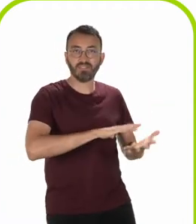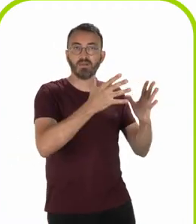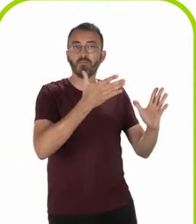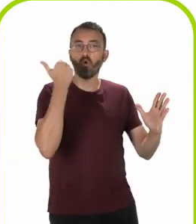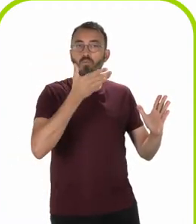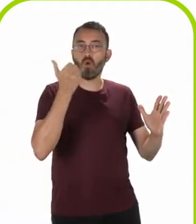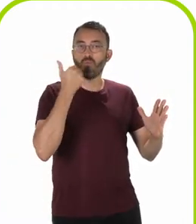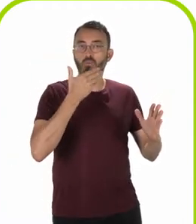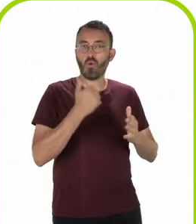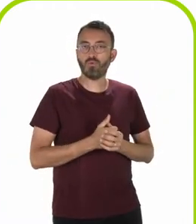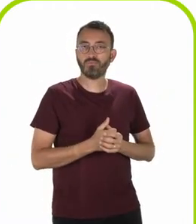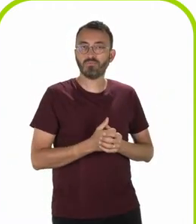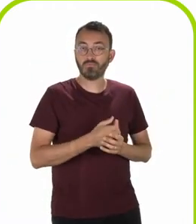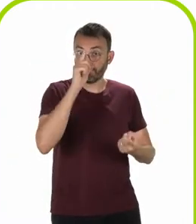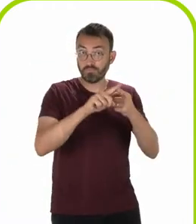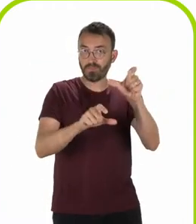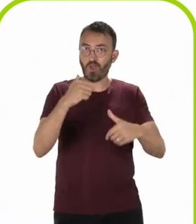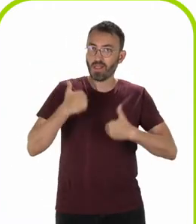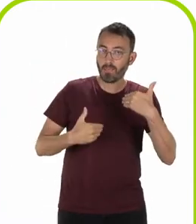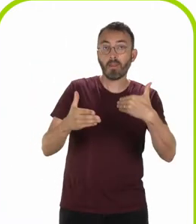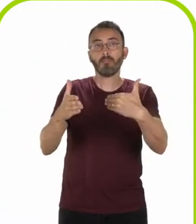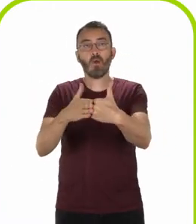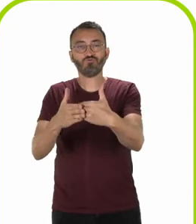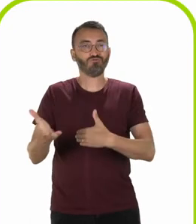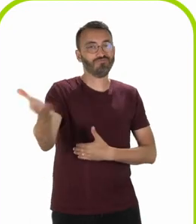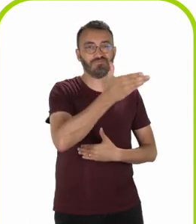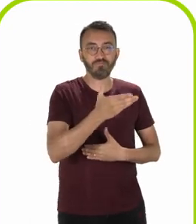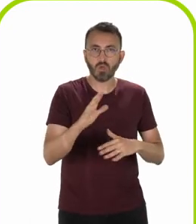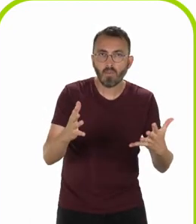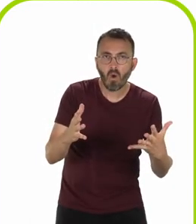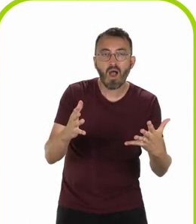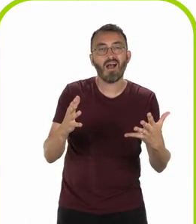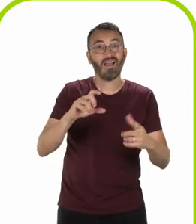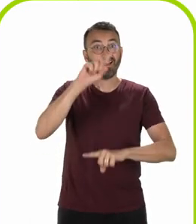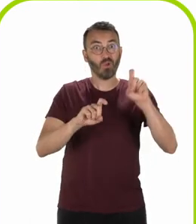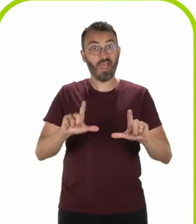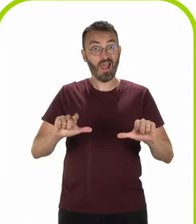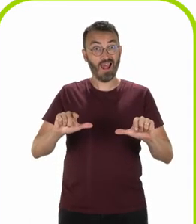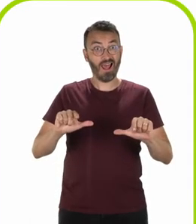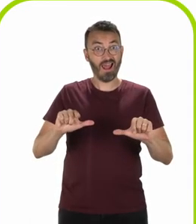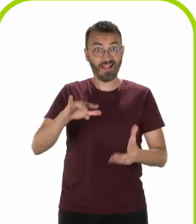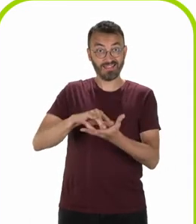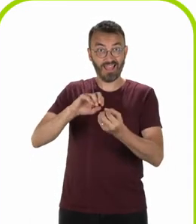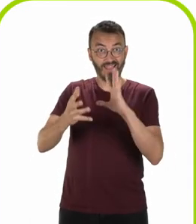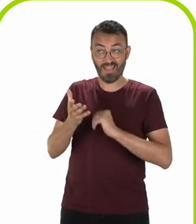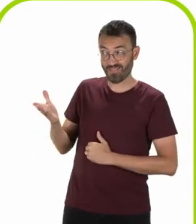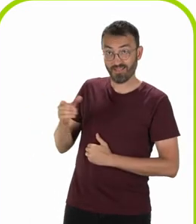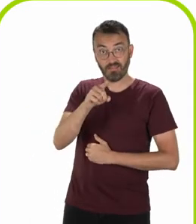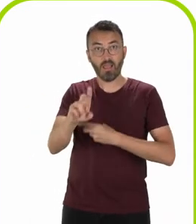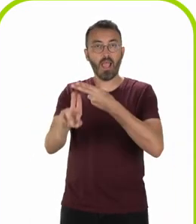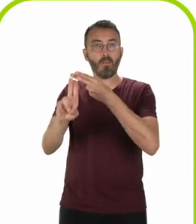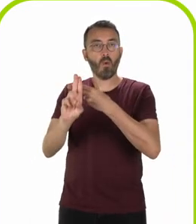apporté aux personnes handicapées et à leurs proches. Comment faire ? Répondez au questionnaire disponible sur